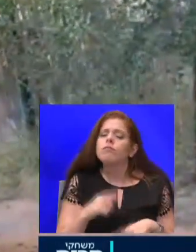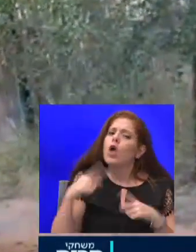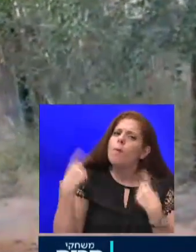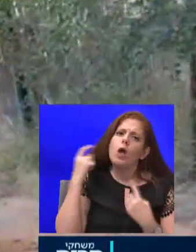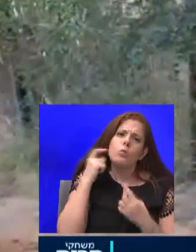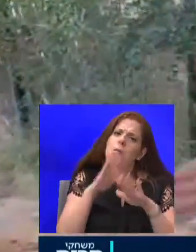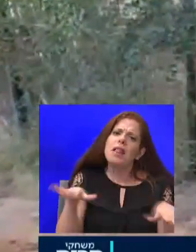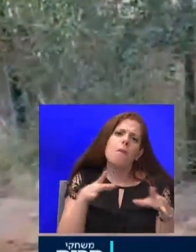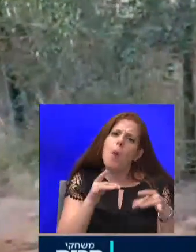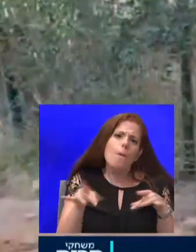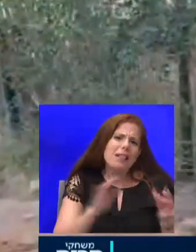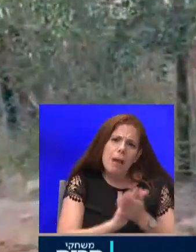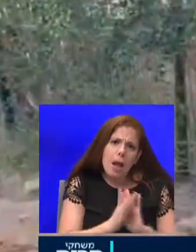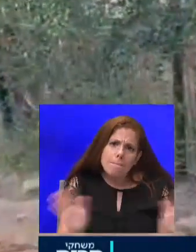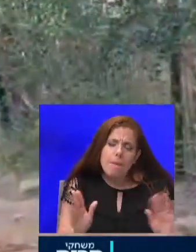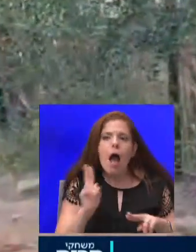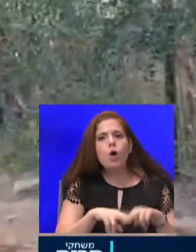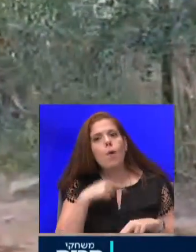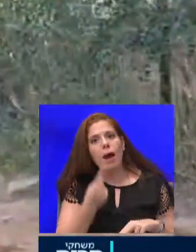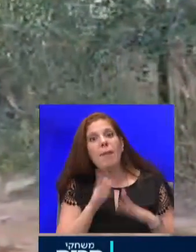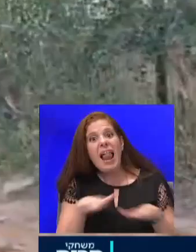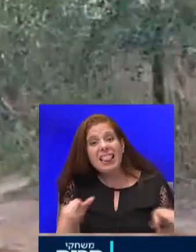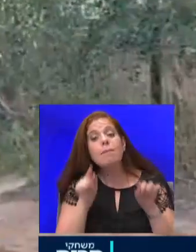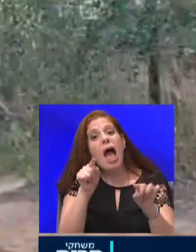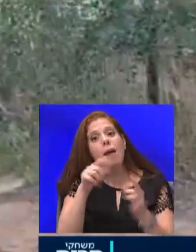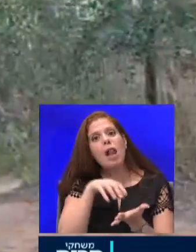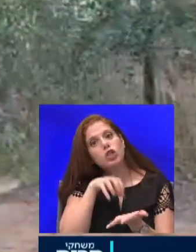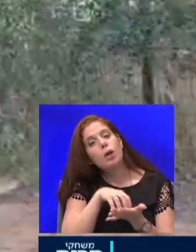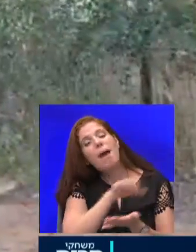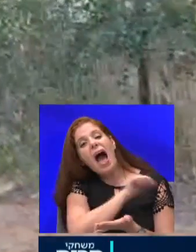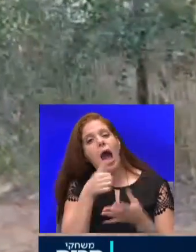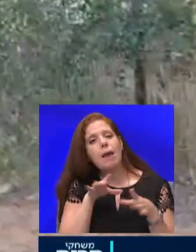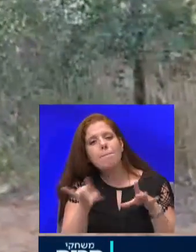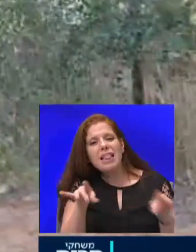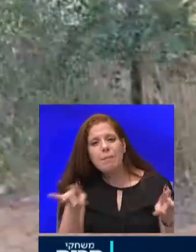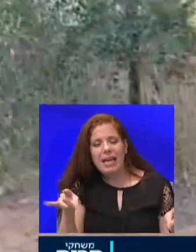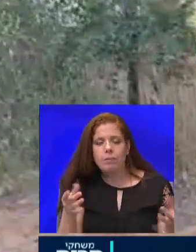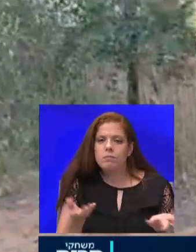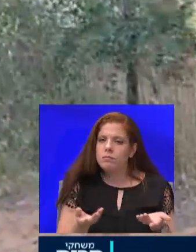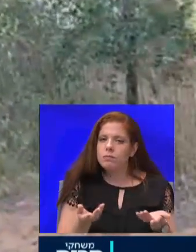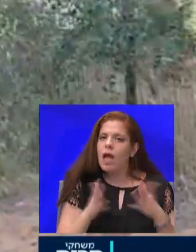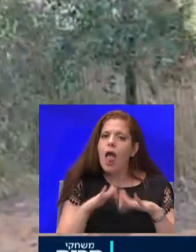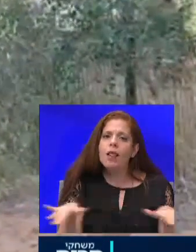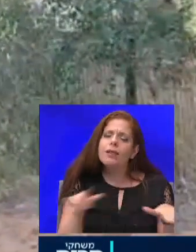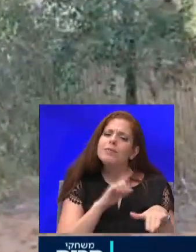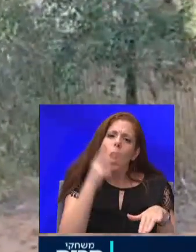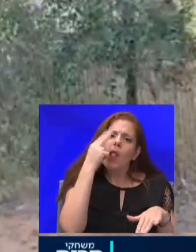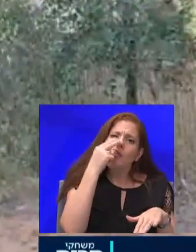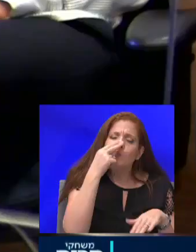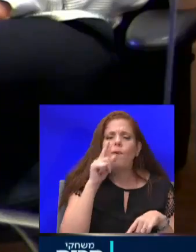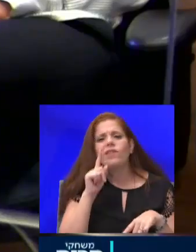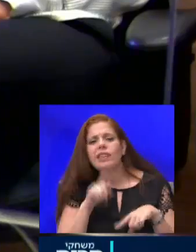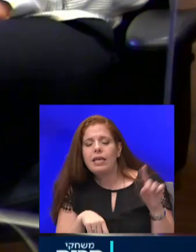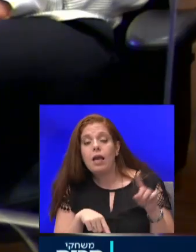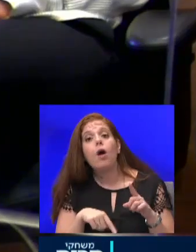שהילדים הם המקור המרכזי להדבקה הילדים זה לא ניסוי ותאיה אומנם זה ילדים אבל זה ממש לא